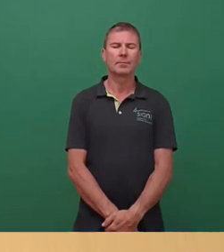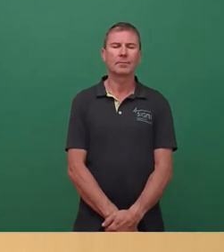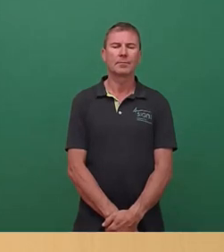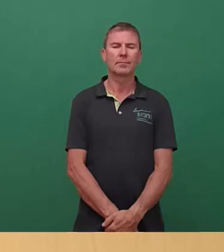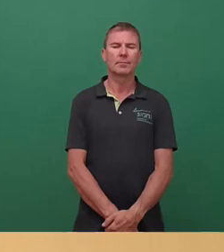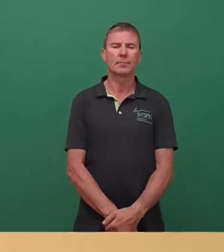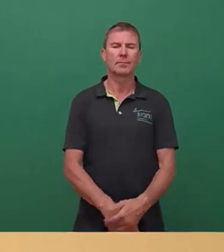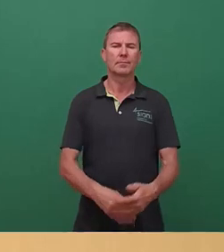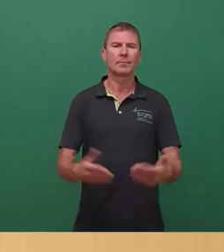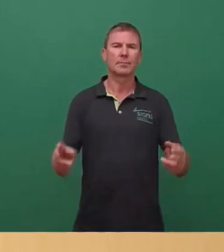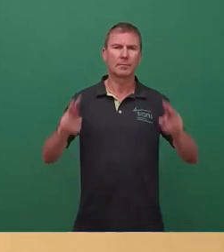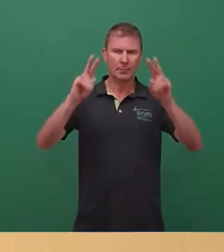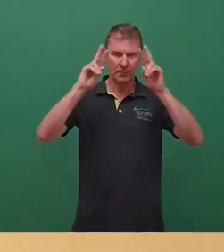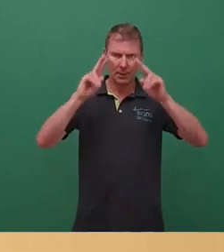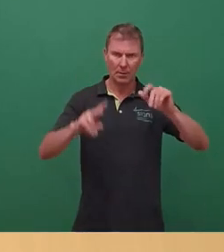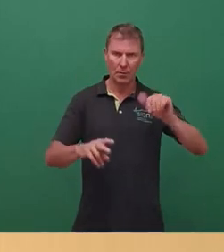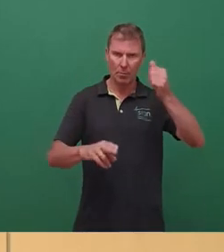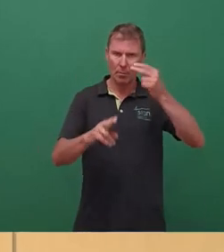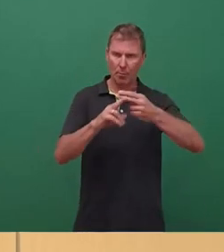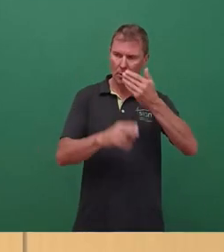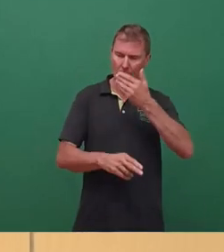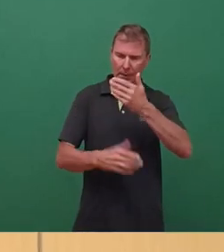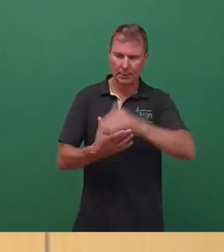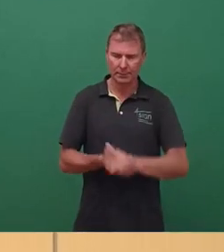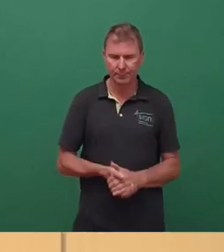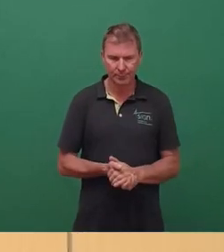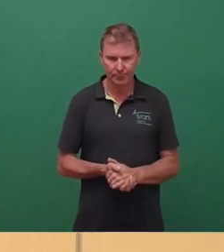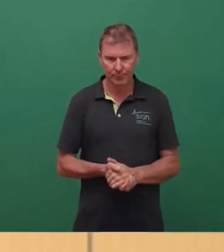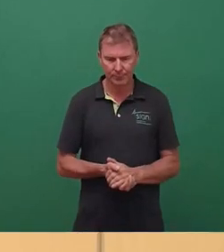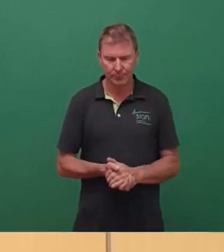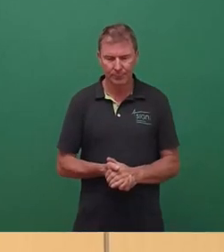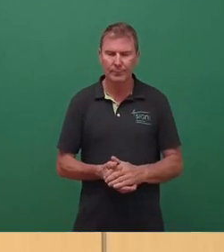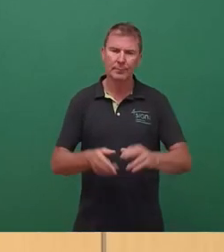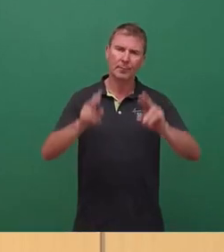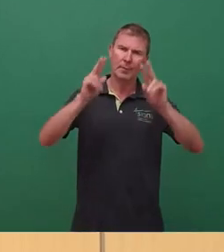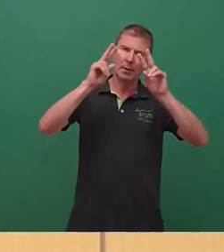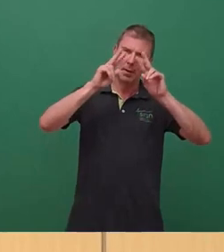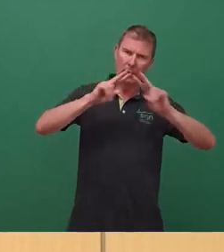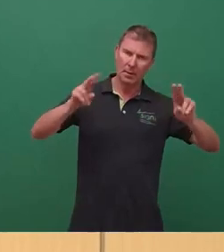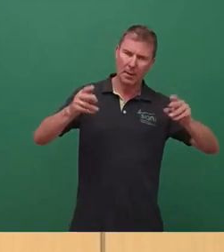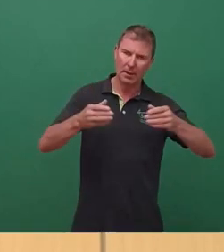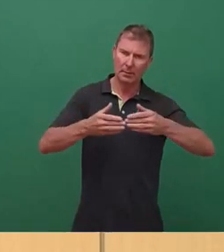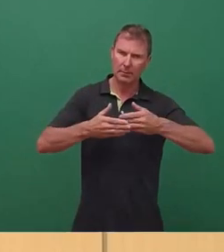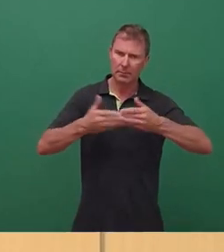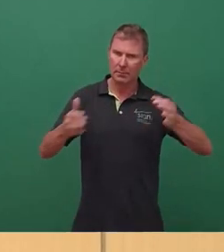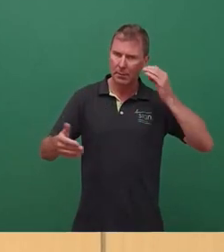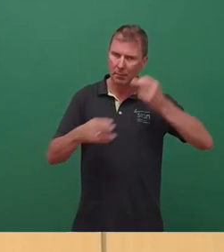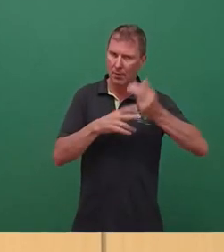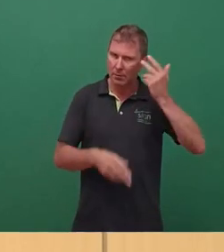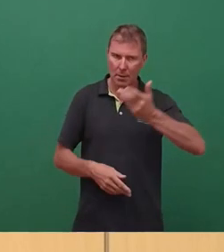Sehr geehrter Herr Oberbürgermeister, sehr geehrte Damen und Herren,